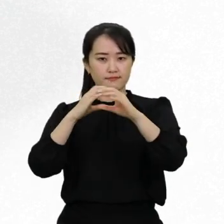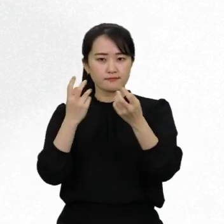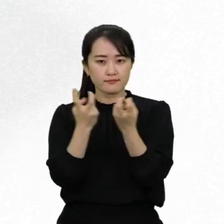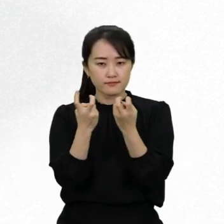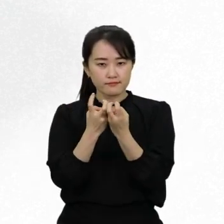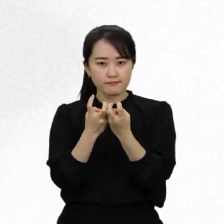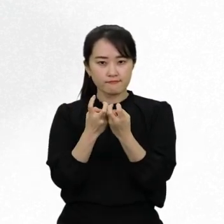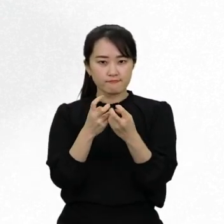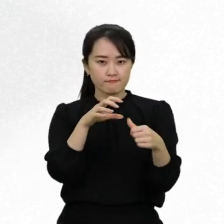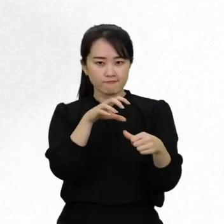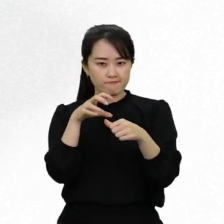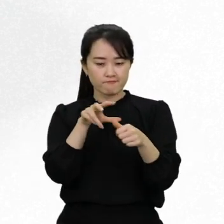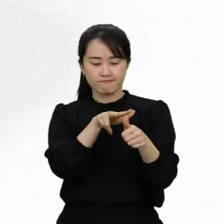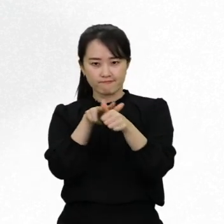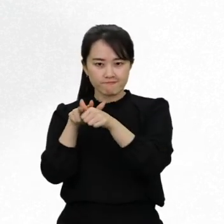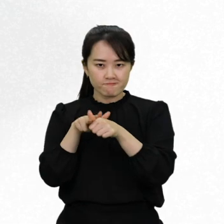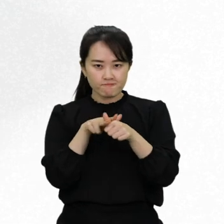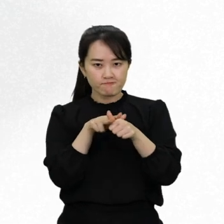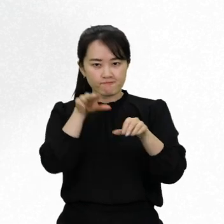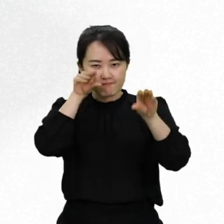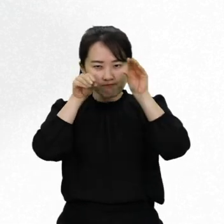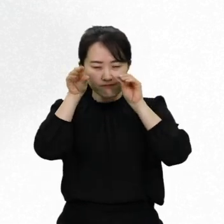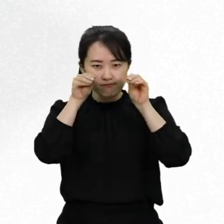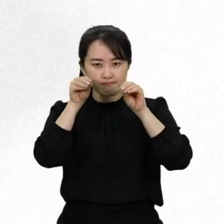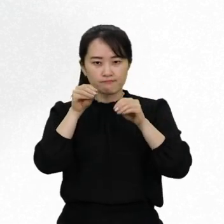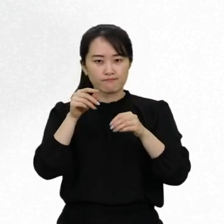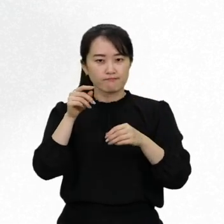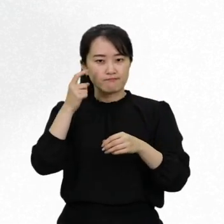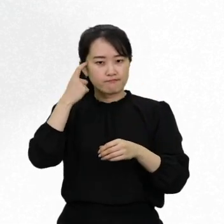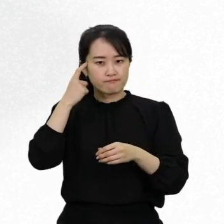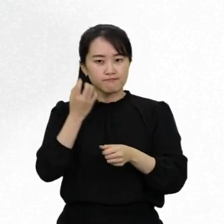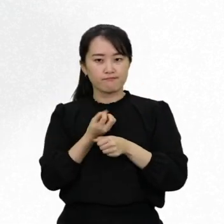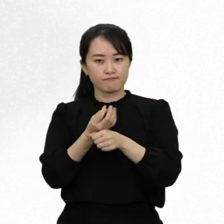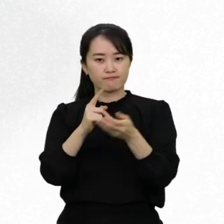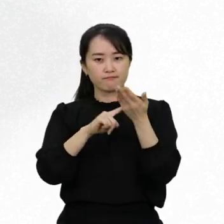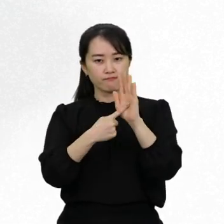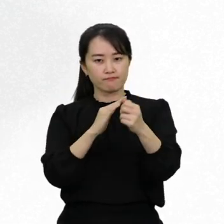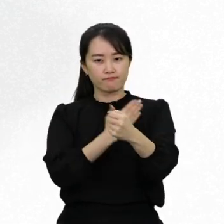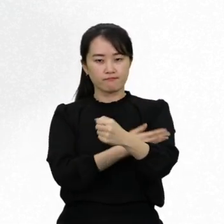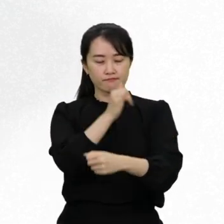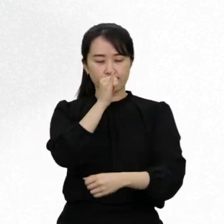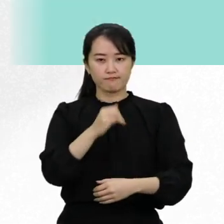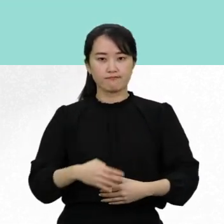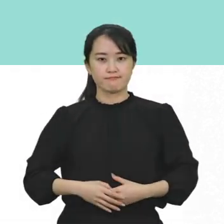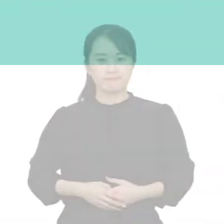방법을 통해 정보를 추구하고 의견전달 및 표현할 권리가 있습니다.